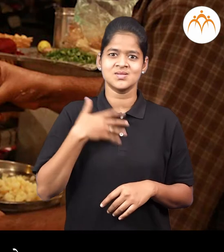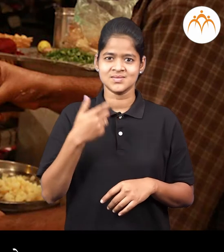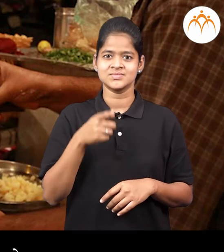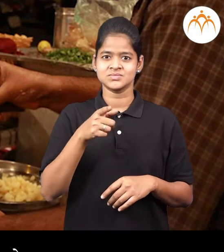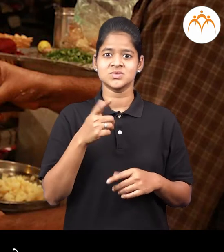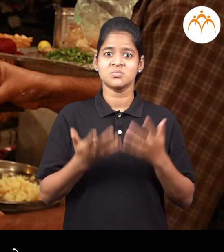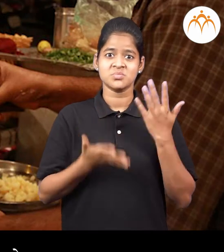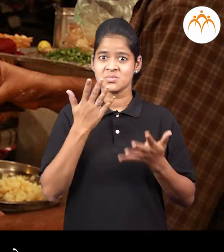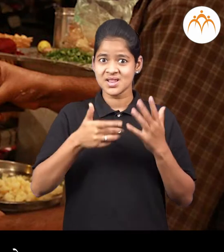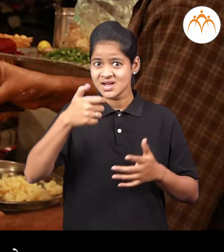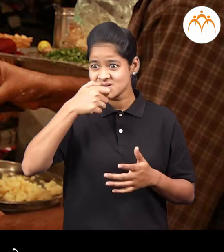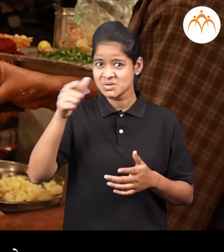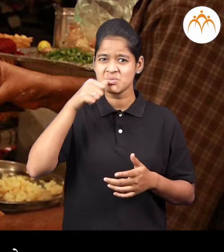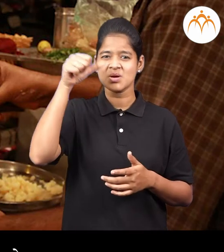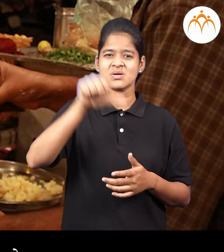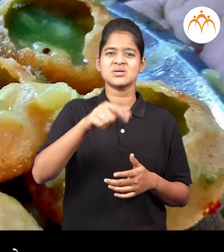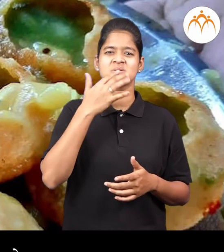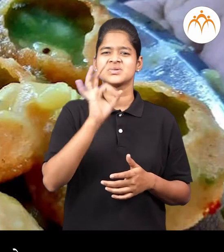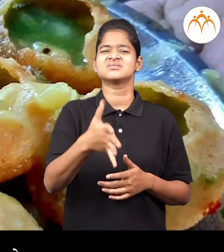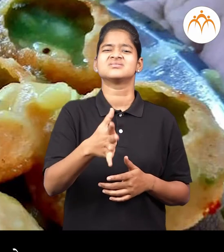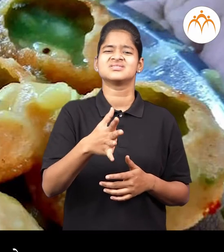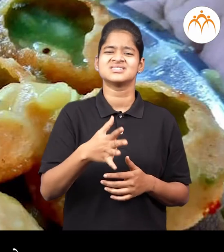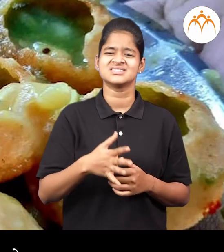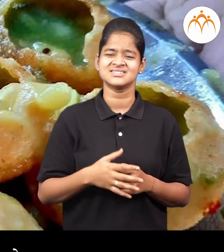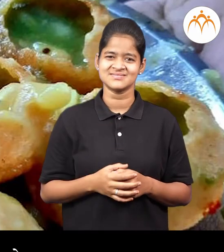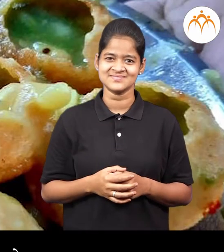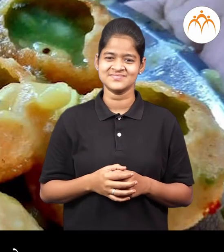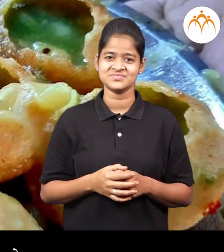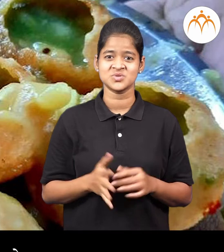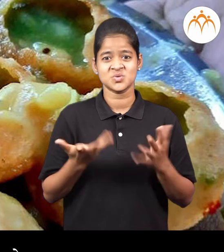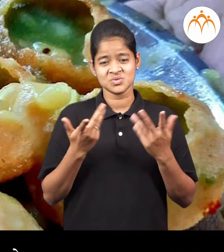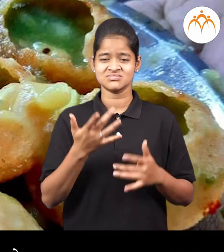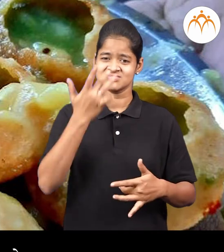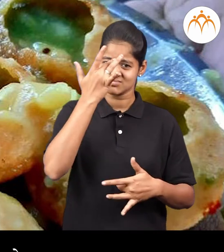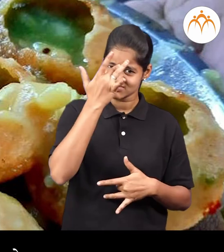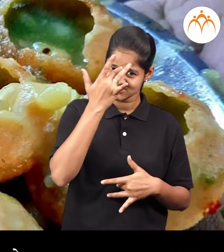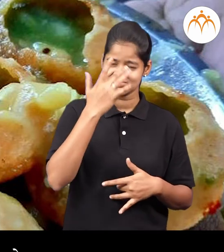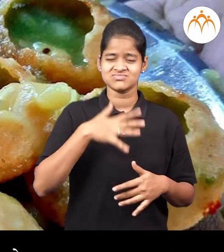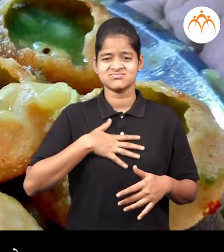पाणी पुरी सठी वापर लेले पाणी चांगले नसावे मणून त्याला त्राज जाला